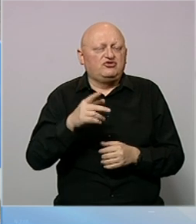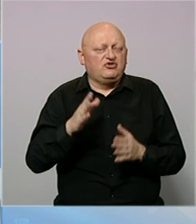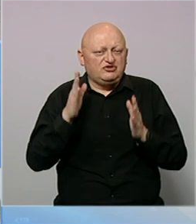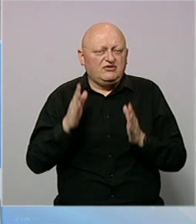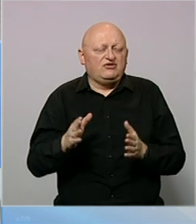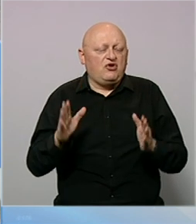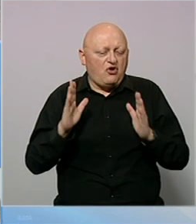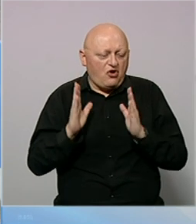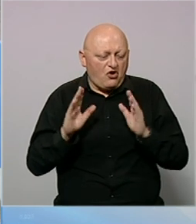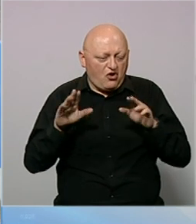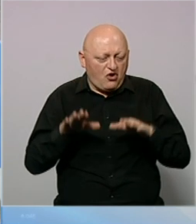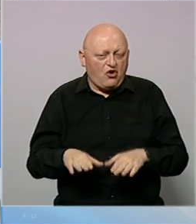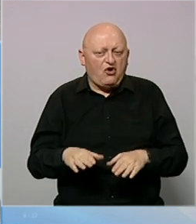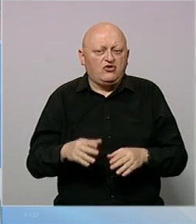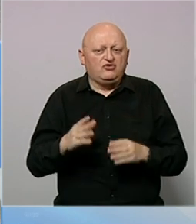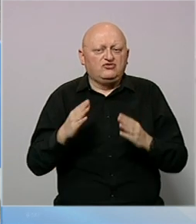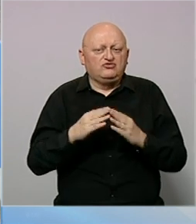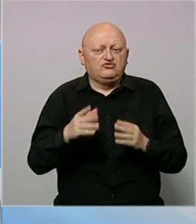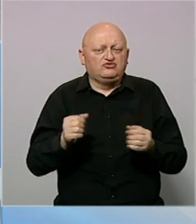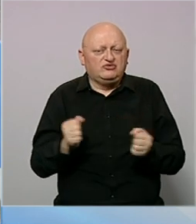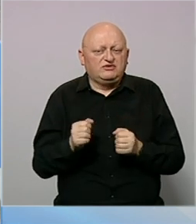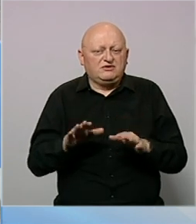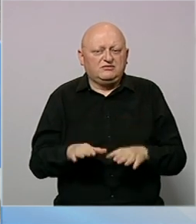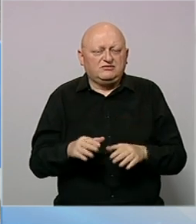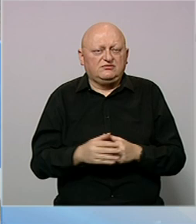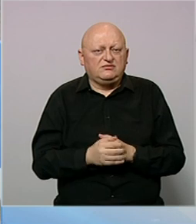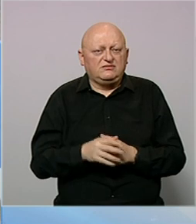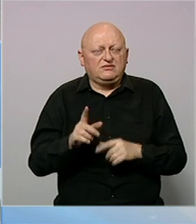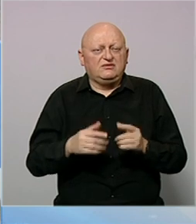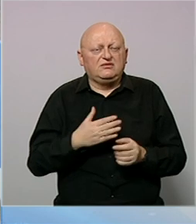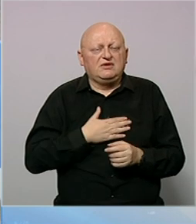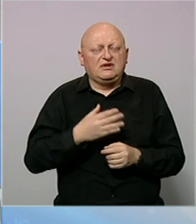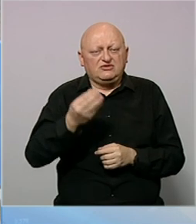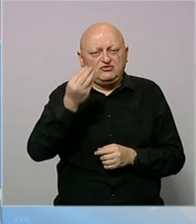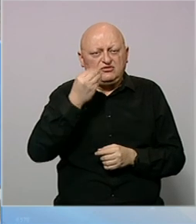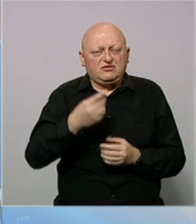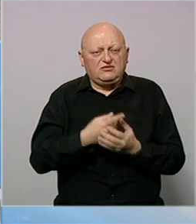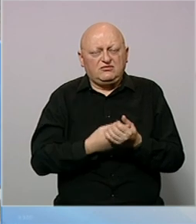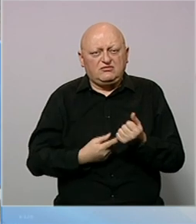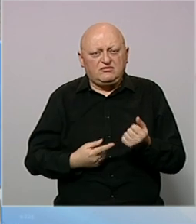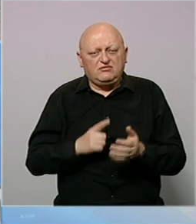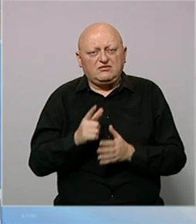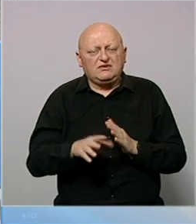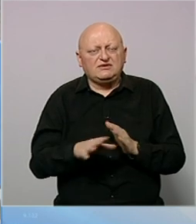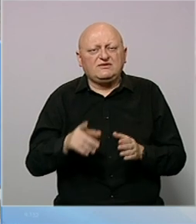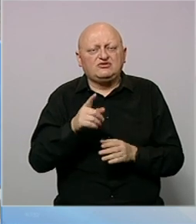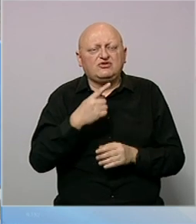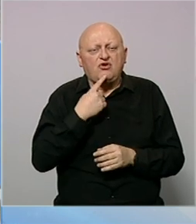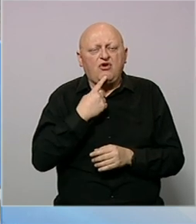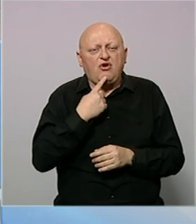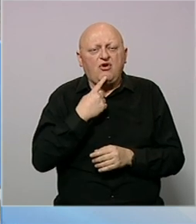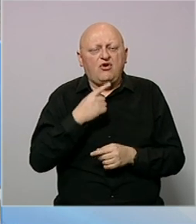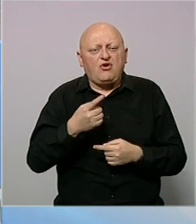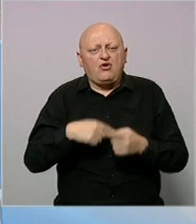vjerovatno ostati u bijelji i tu provesti zimu. Iz nekih naših saznanja u poslednje vrijeme su više oni koji